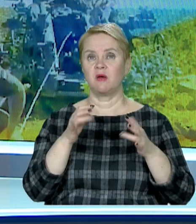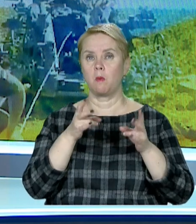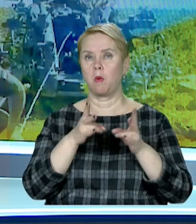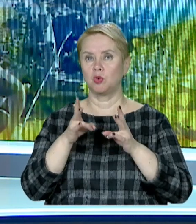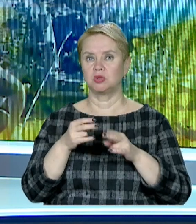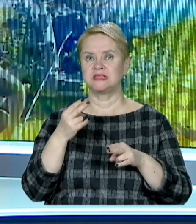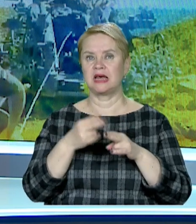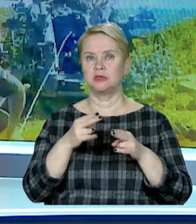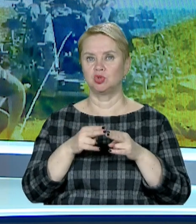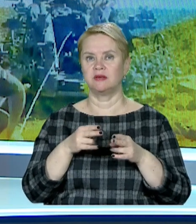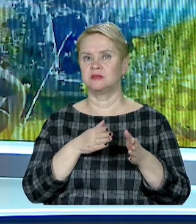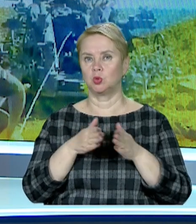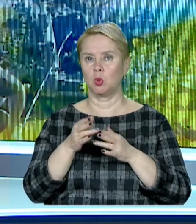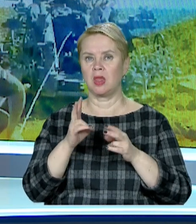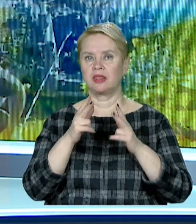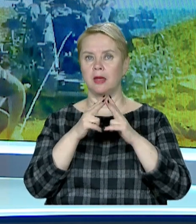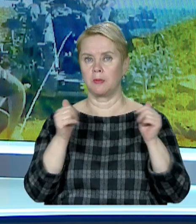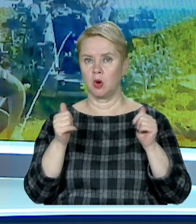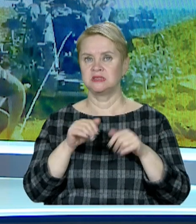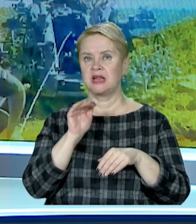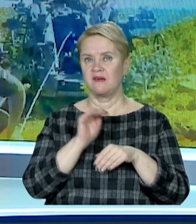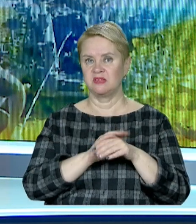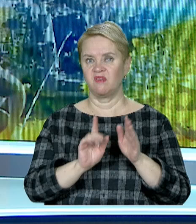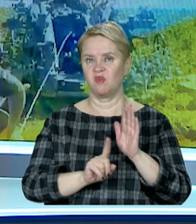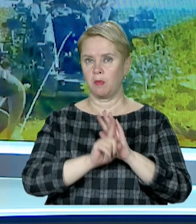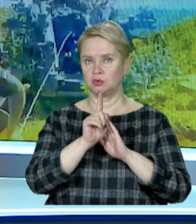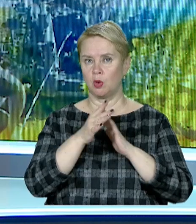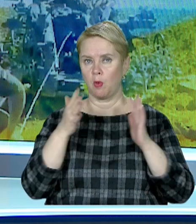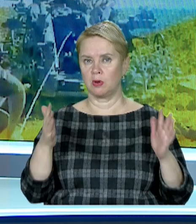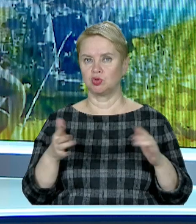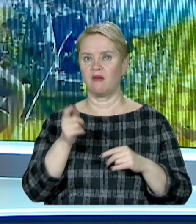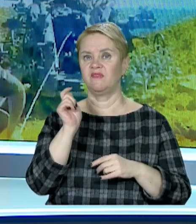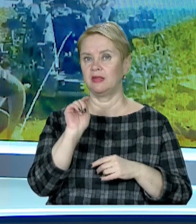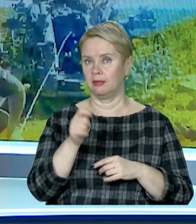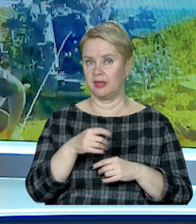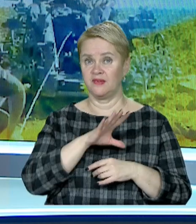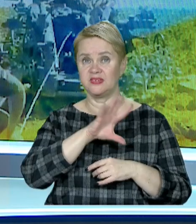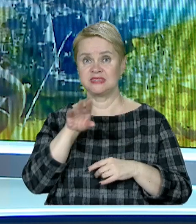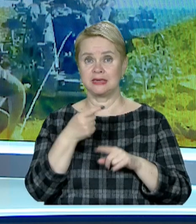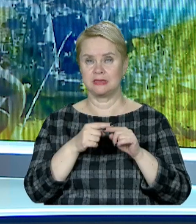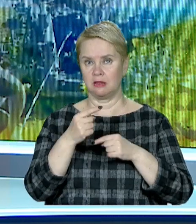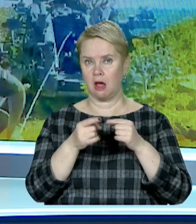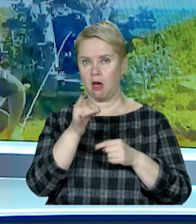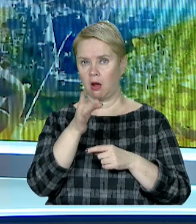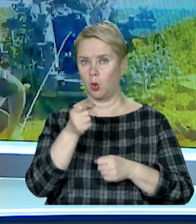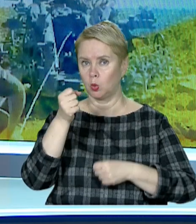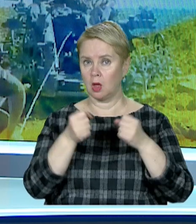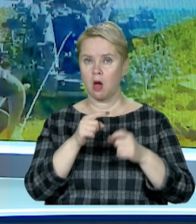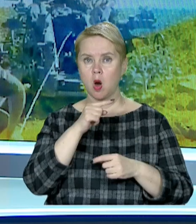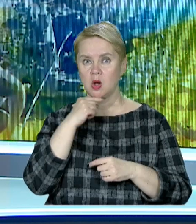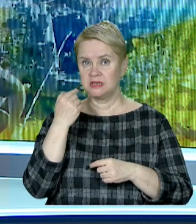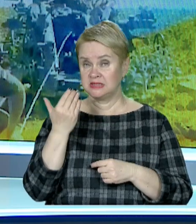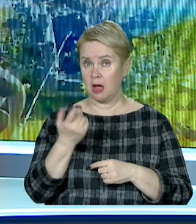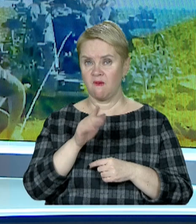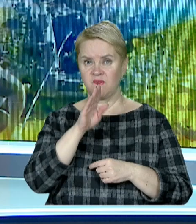пошкодження залізничної інфраструктури на Дніпропетровщині зафіксовано від початку повномасштабної війни. Усе це – наслідки ракетних атак росіян.